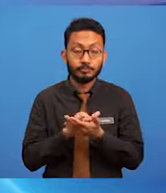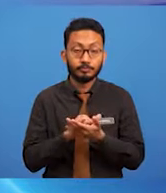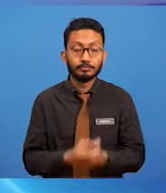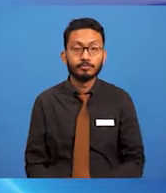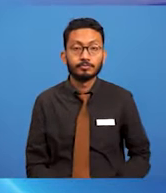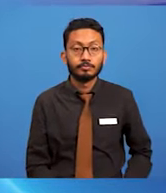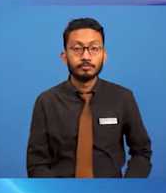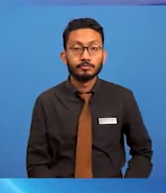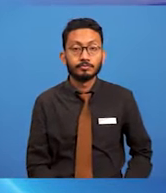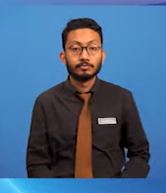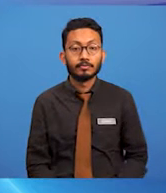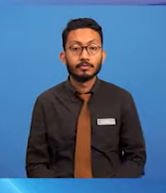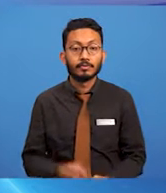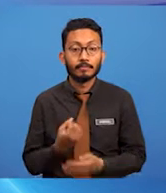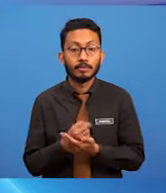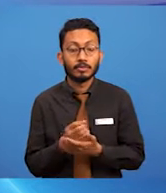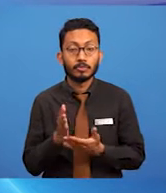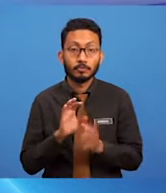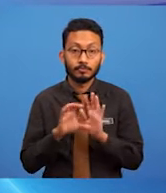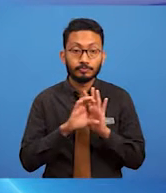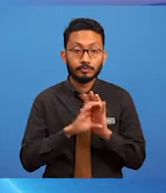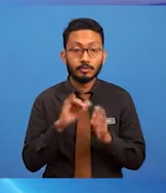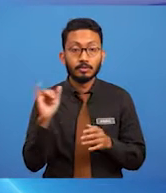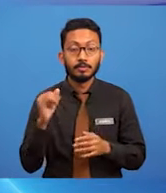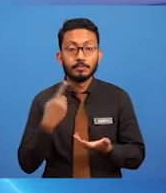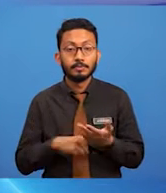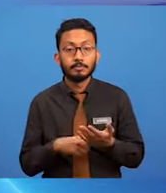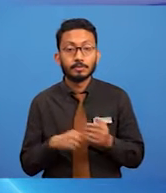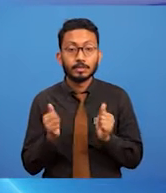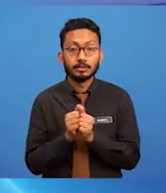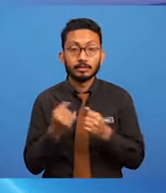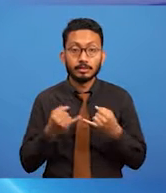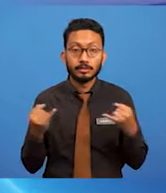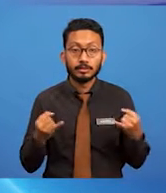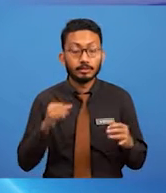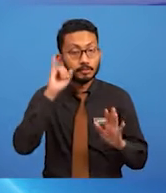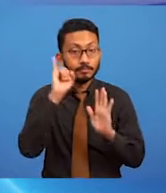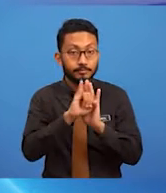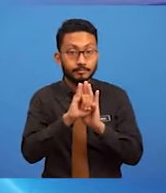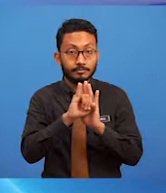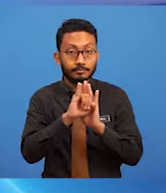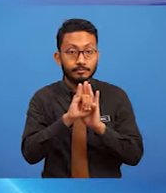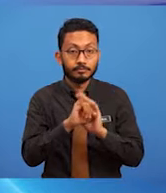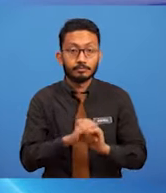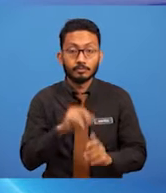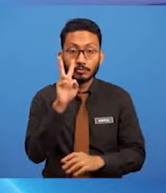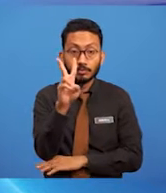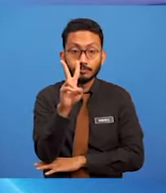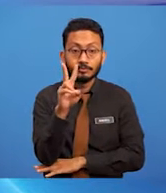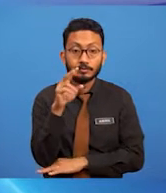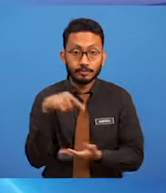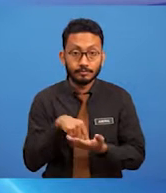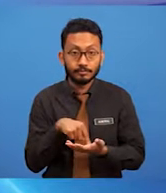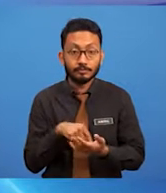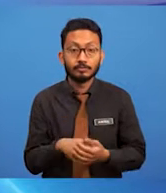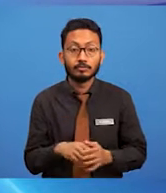Antara contoh yang terdekat dengan jenis image vector ini adalah logo.